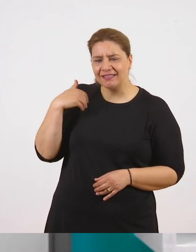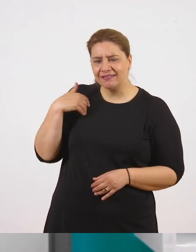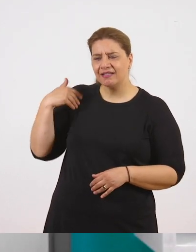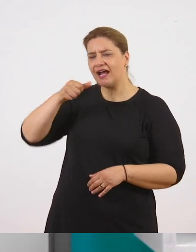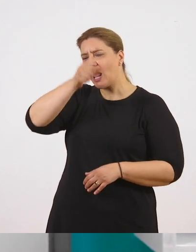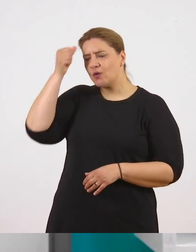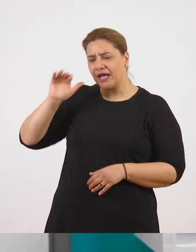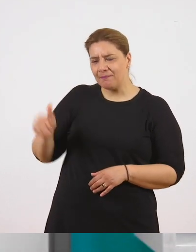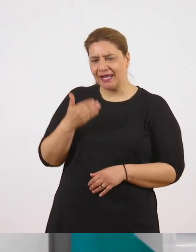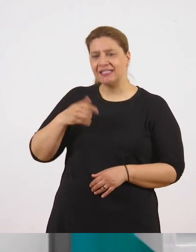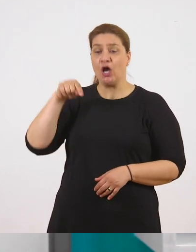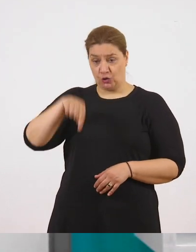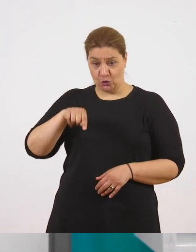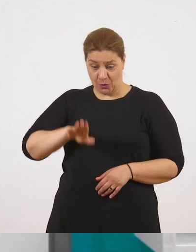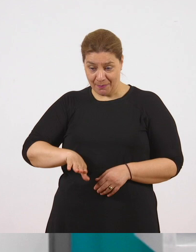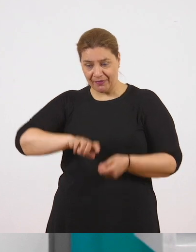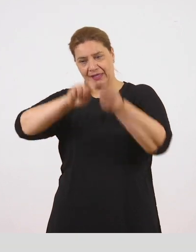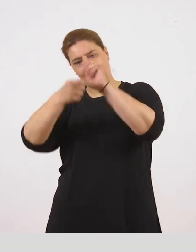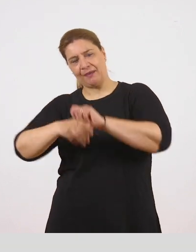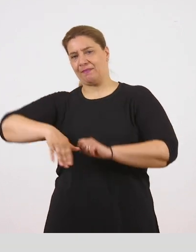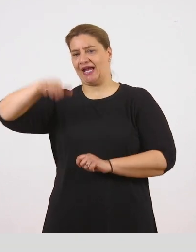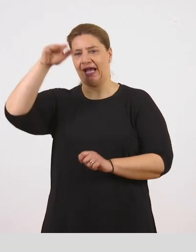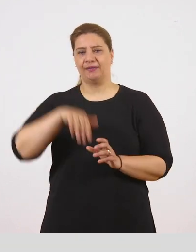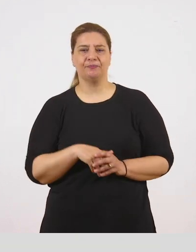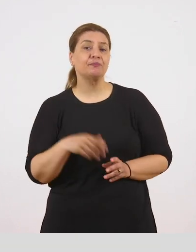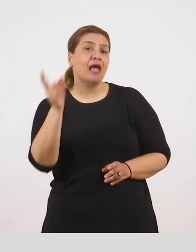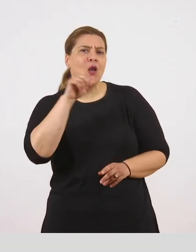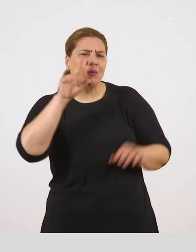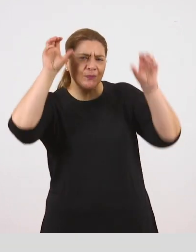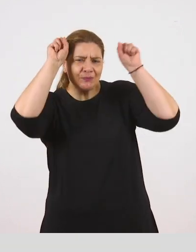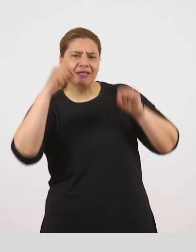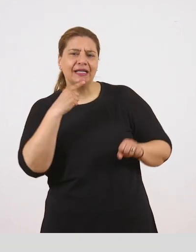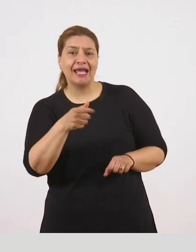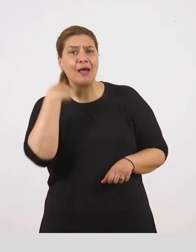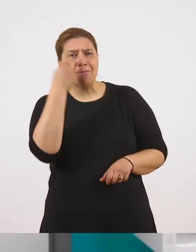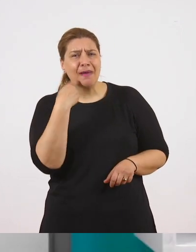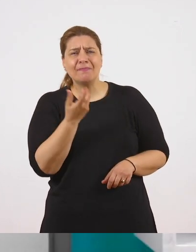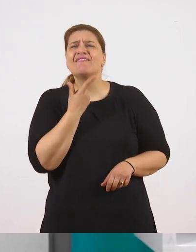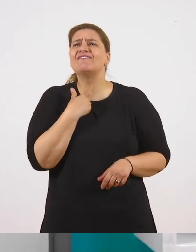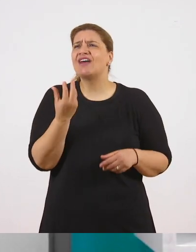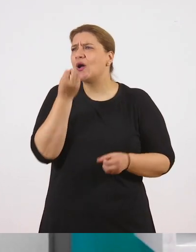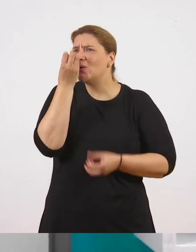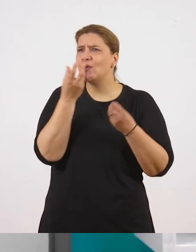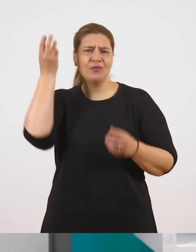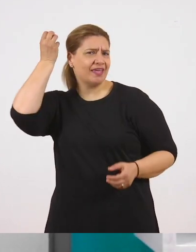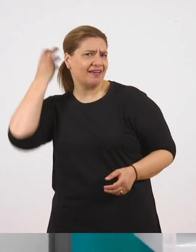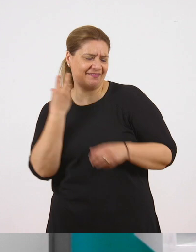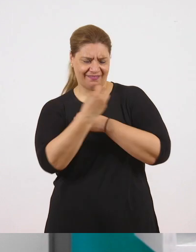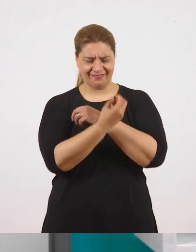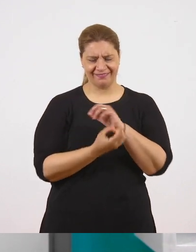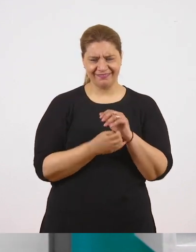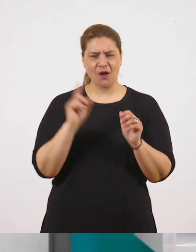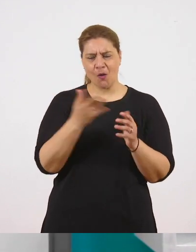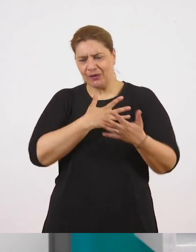Η Μαρίνα λέει, μου άρεσε η μαμά που φορούσε λουλούδια και που αγαπιόνταν τόσο πολύ. Πολύ ωραία.